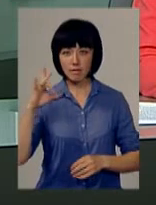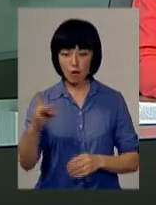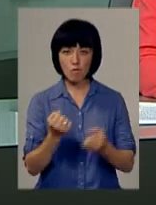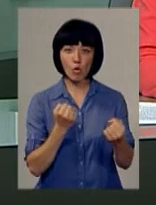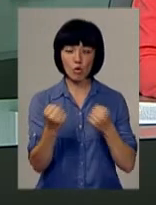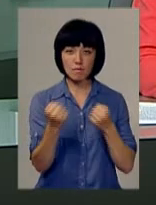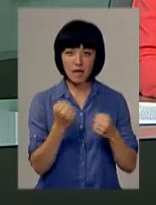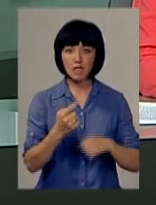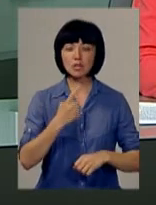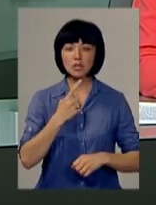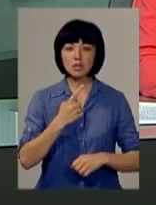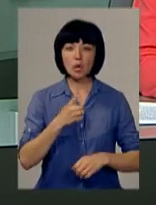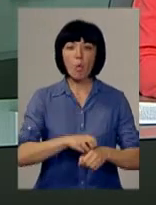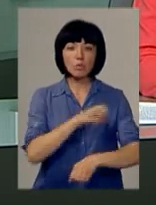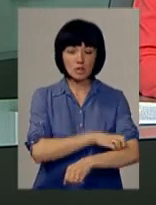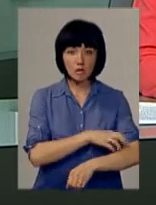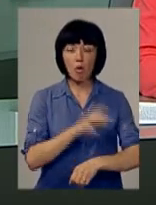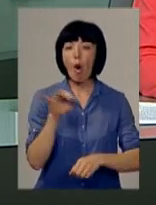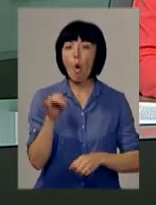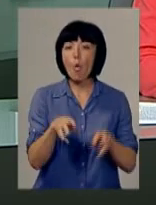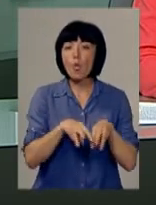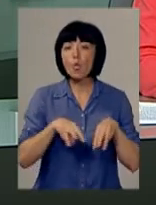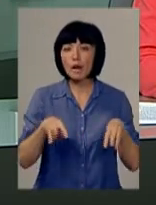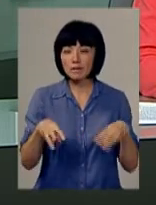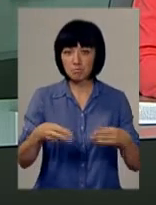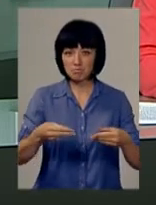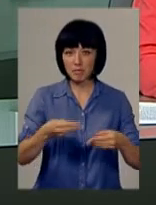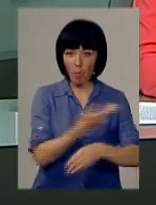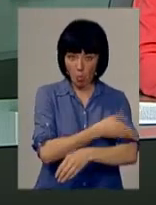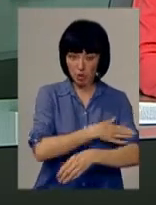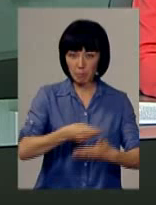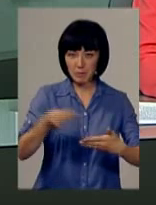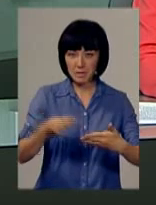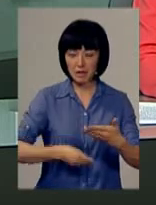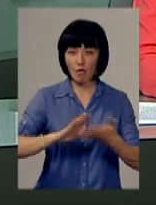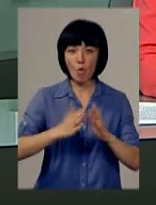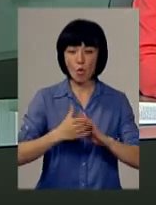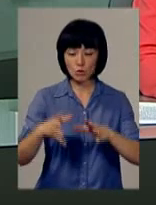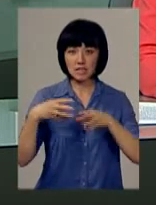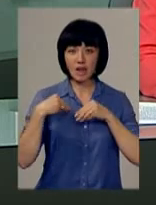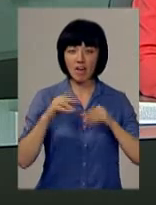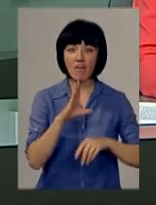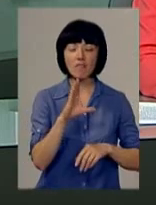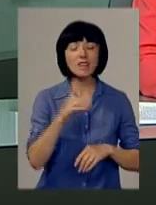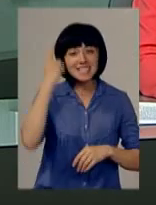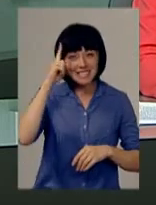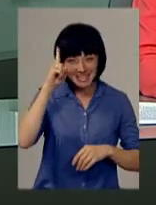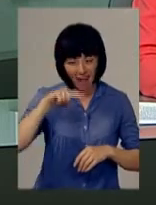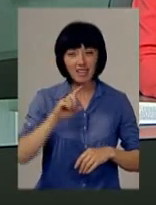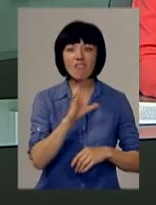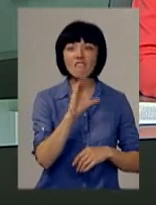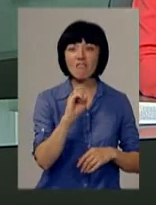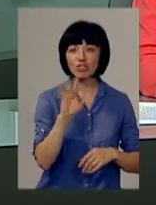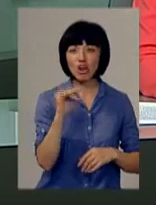боротьбі із більшовиками. Уряд Йозефа Пілсуцького підписав міждержавну угоду, знану як «Варшавський договір» із